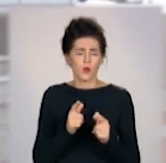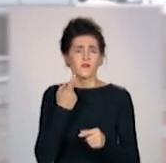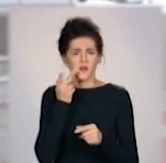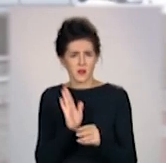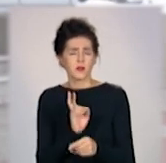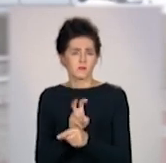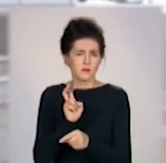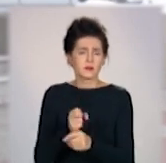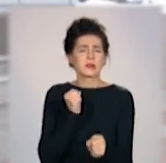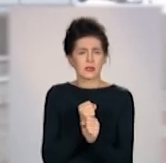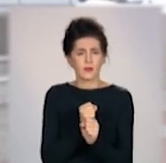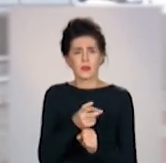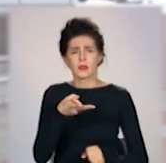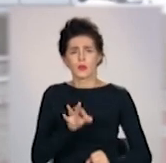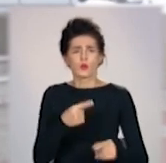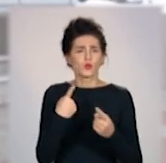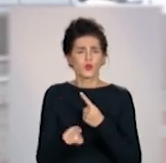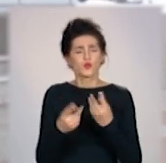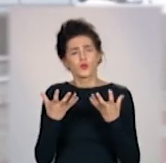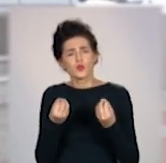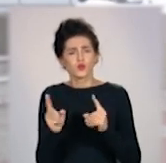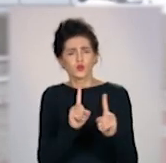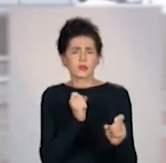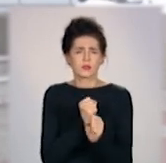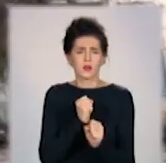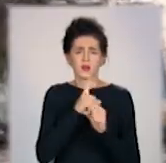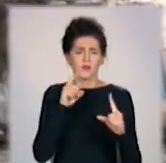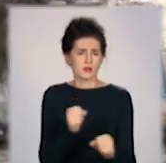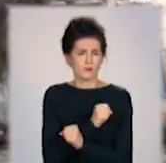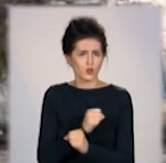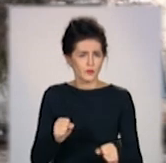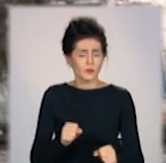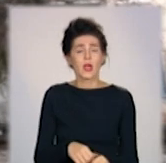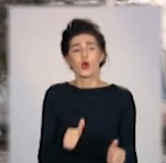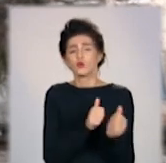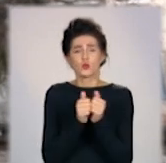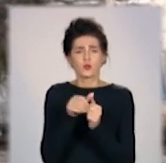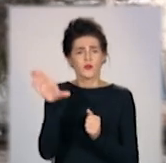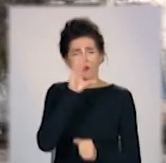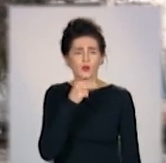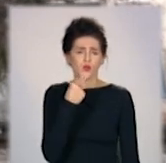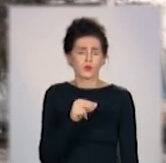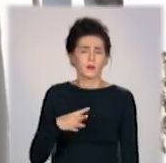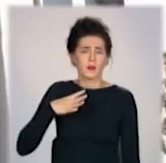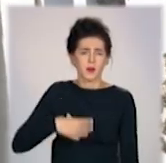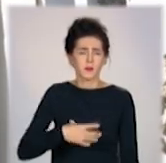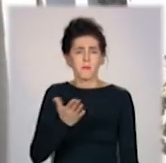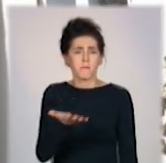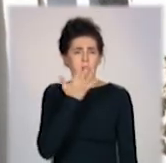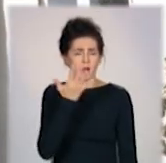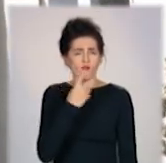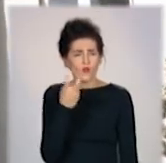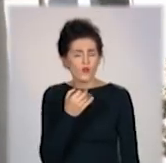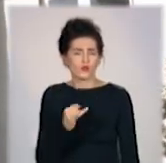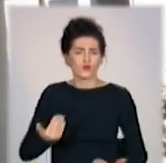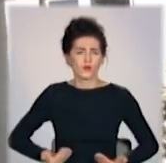роблять. На жаль, нічого іншого зробити неможливо. Тож сусідам поки лишається терпіти, дихати з мордом і жити